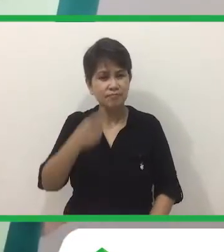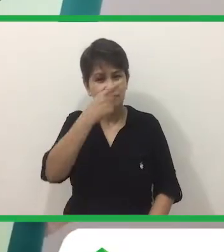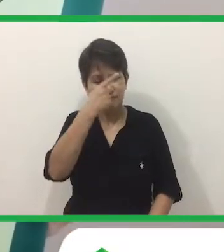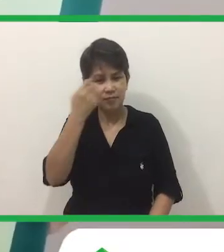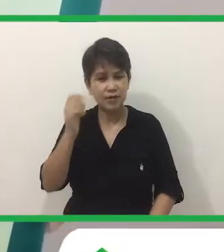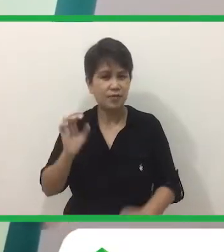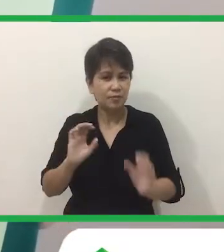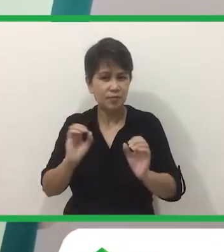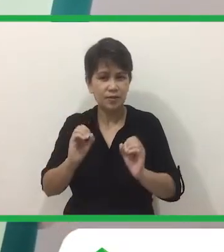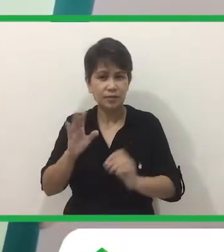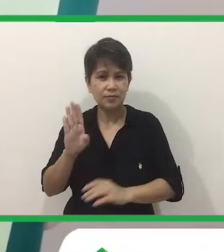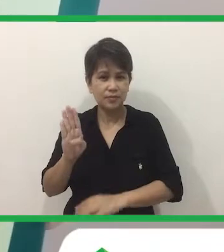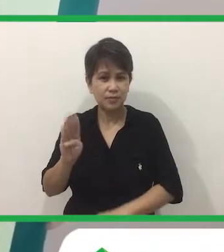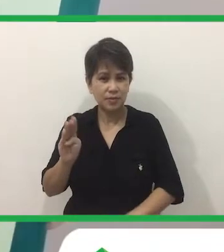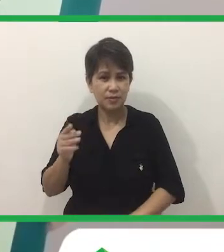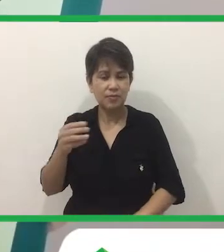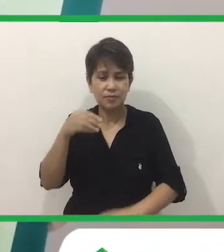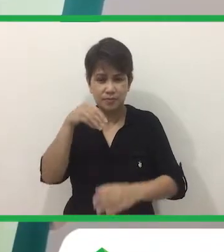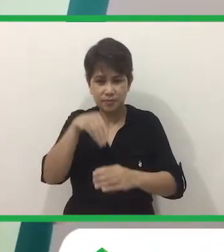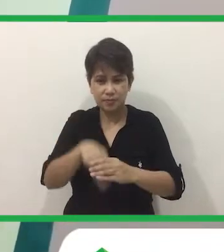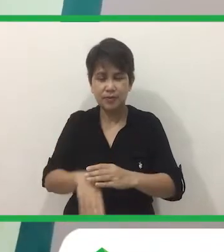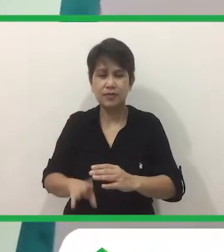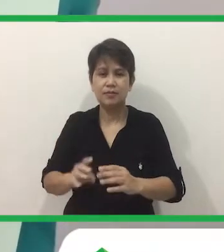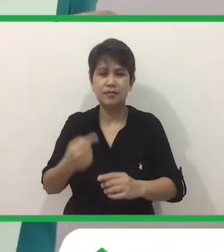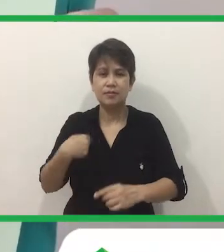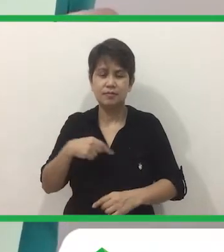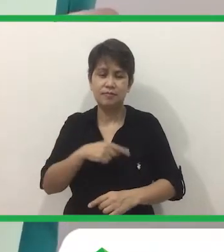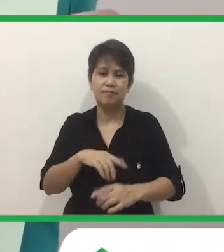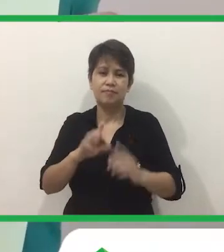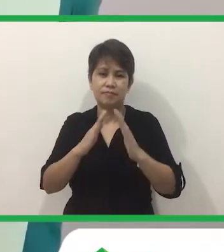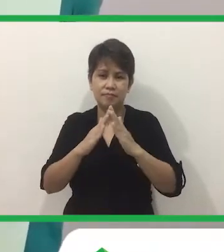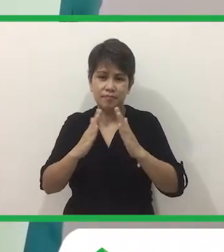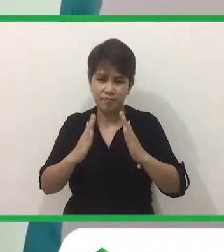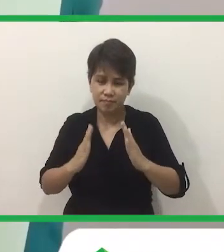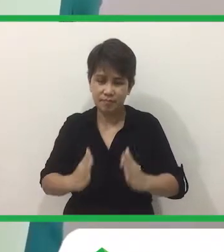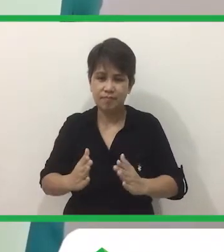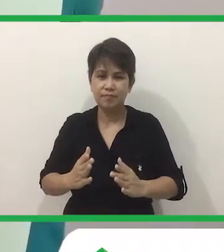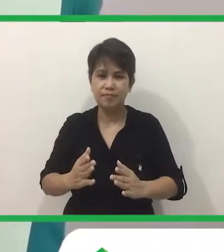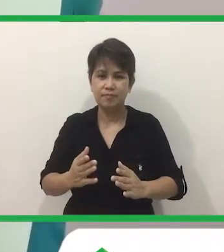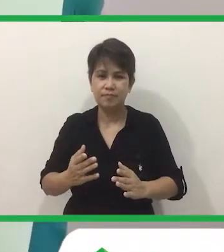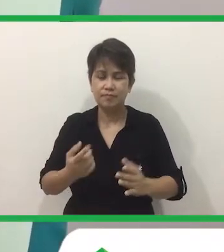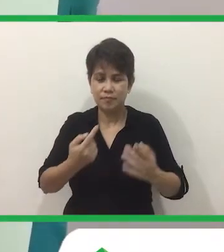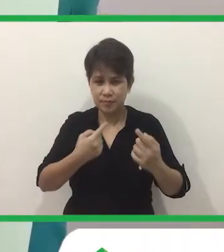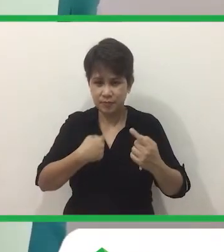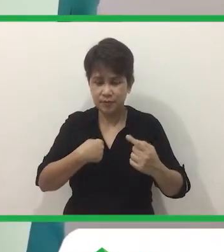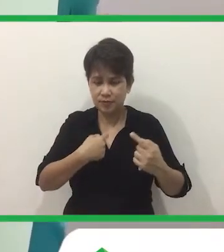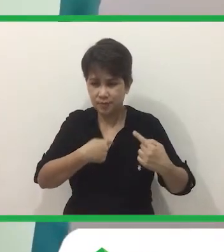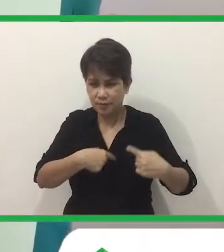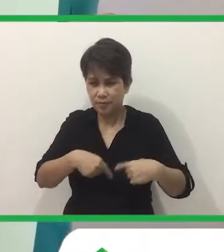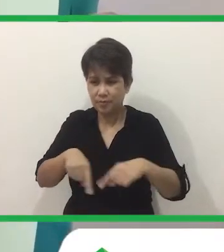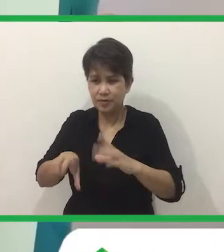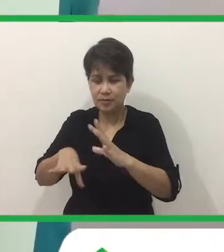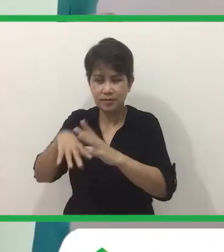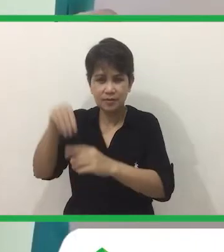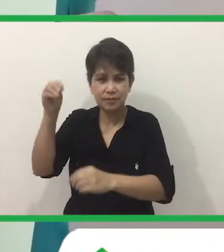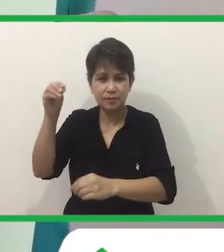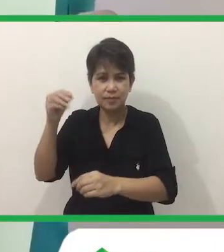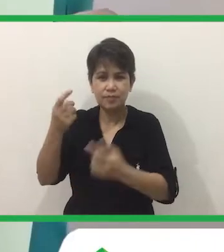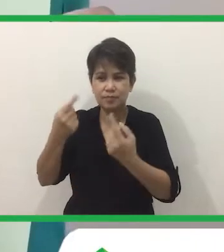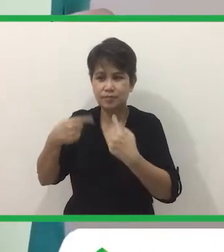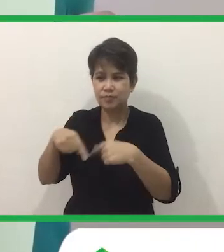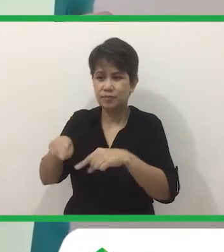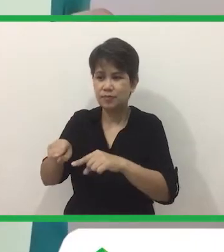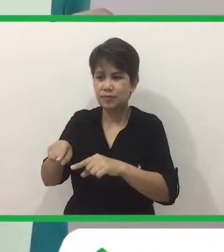Dahil wala si Bingo sa loob ng aming bahay Ako ay bumabas Pumunta sa